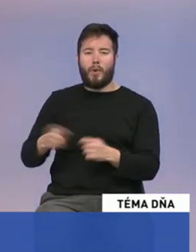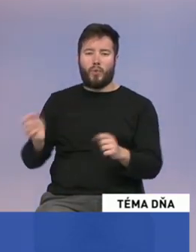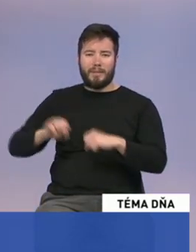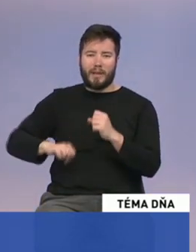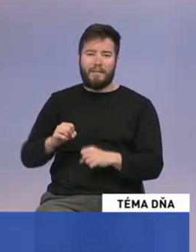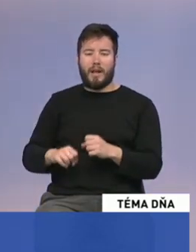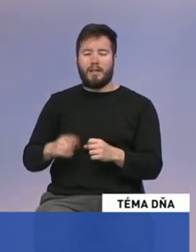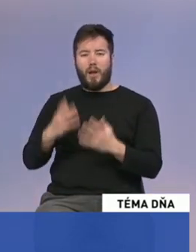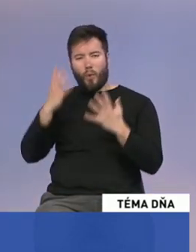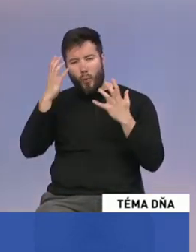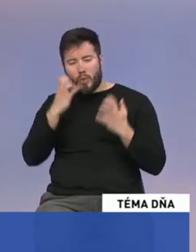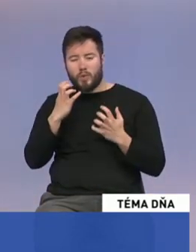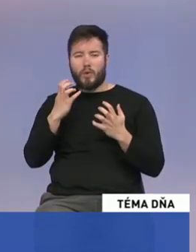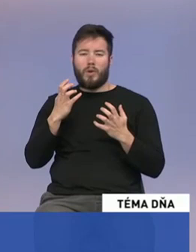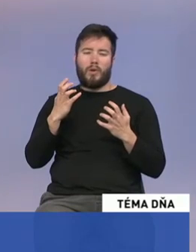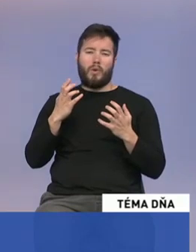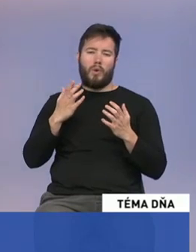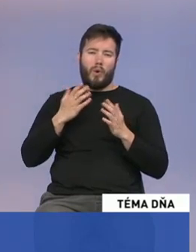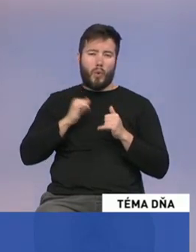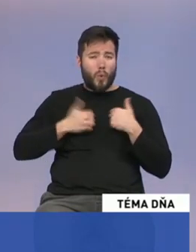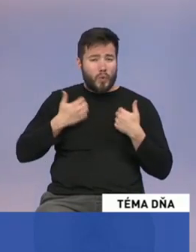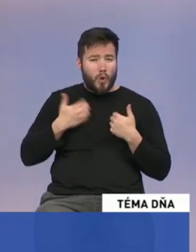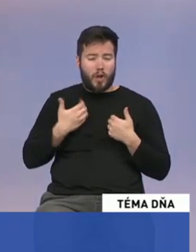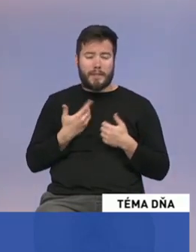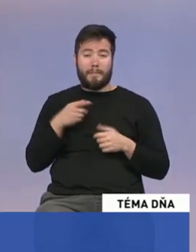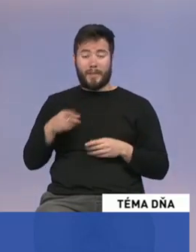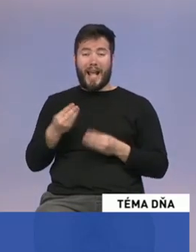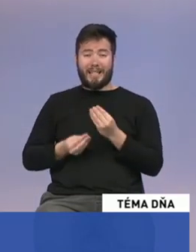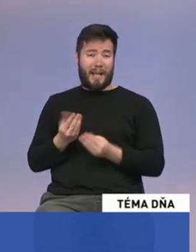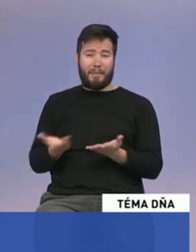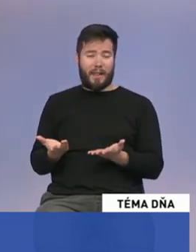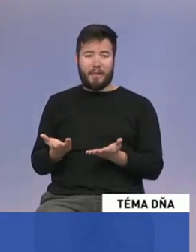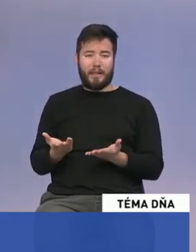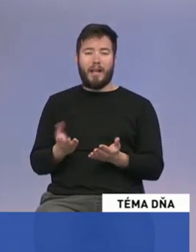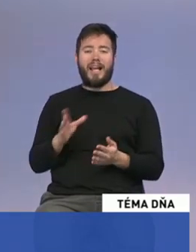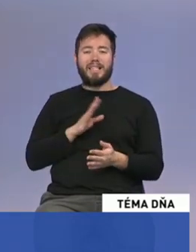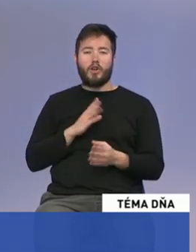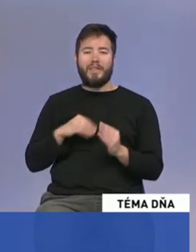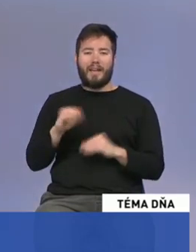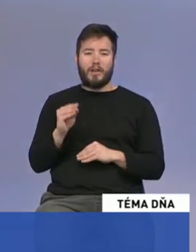úzkostné stavy, depresie a iné. Ide o experimentovanieho. Najväčším rizikom však je expresívne povedané